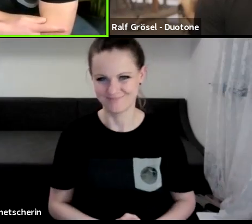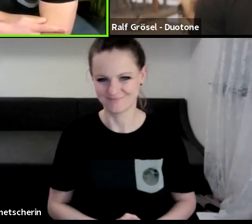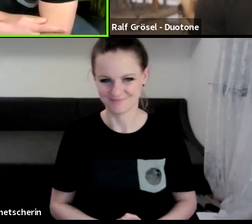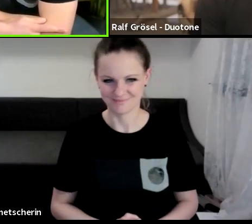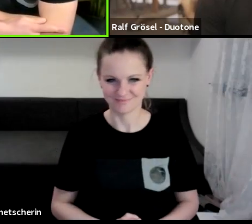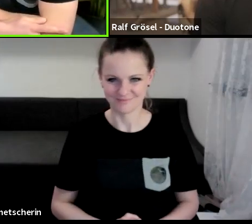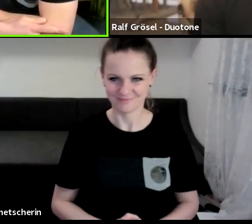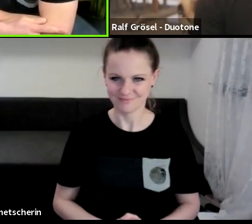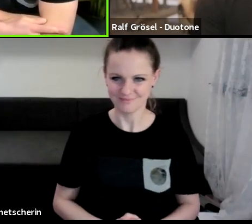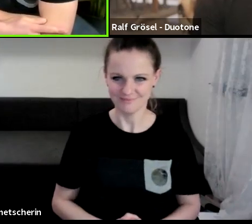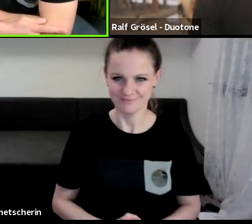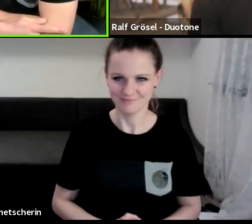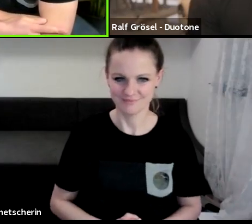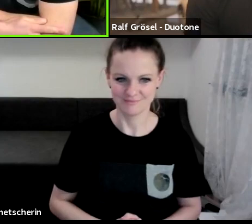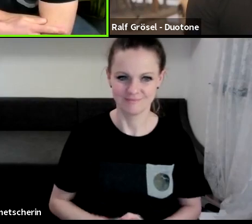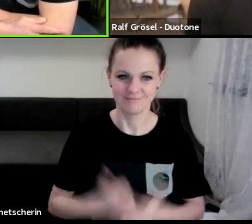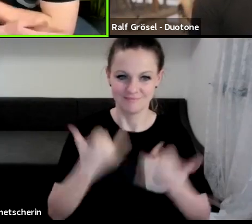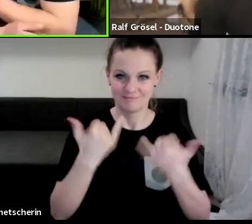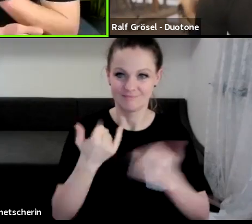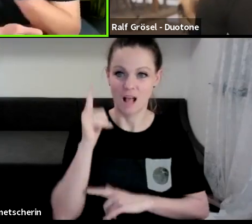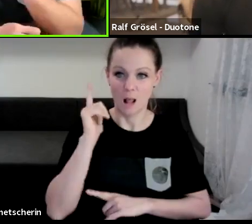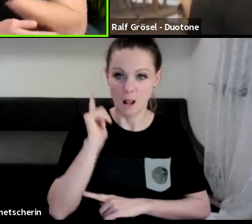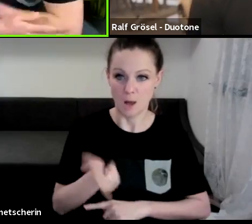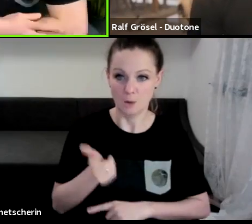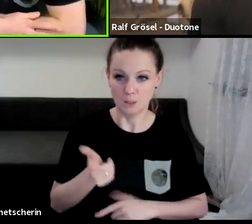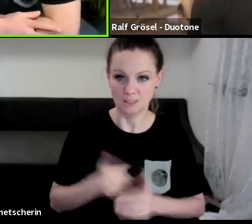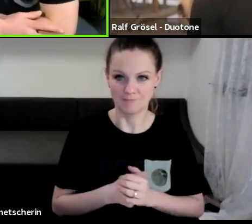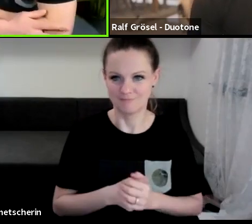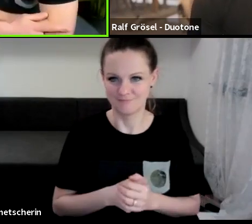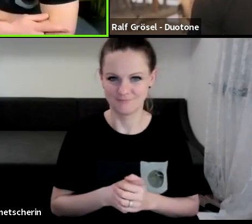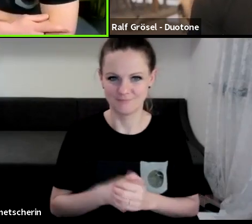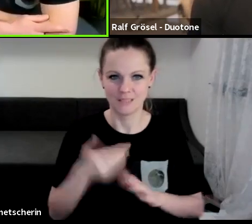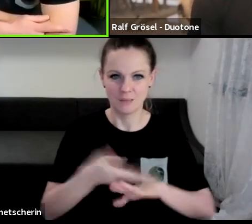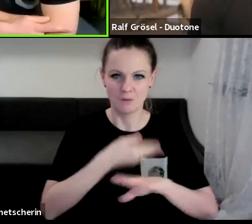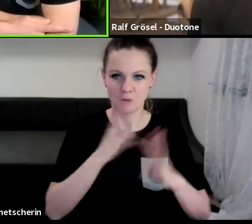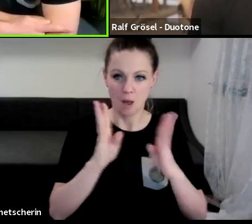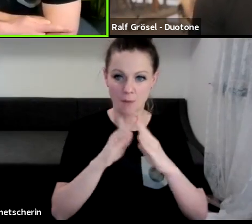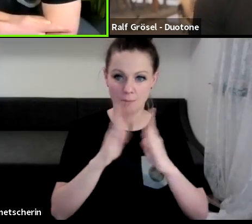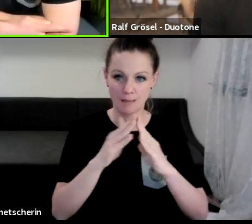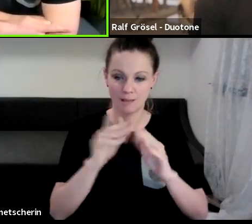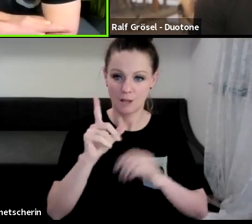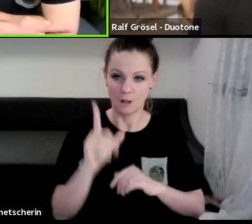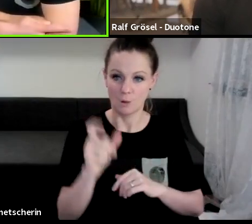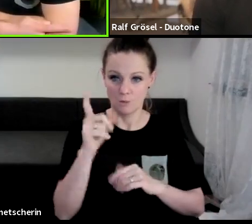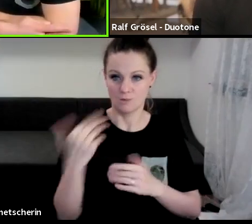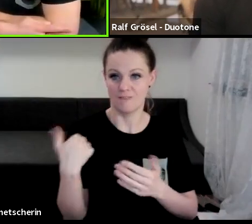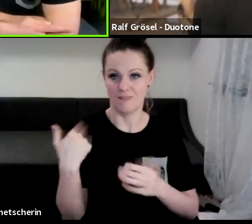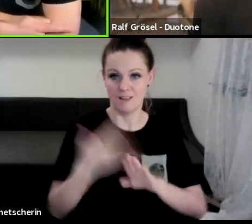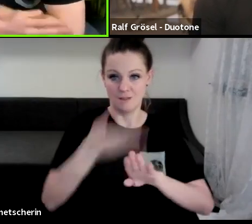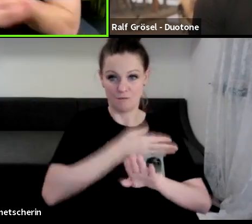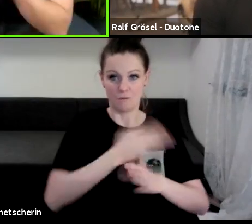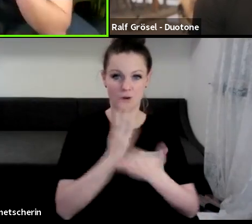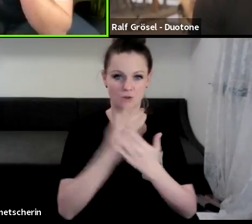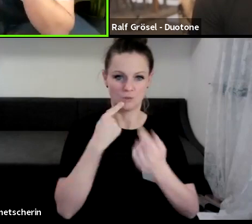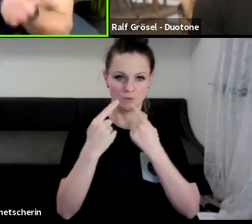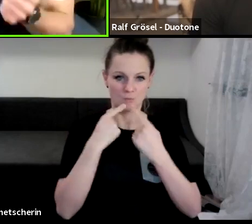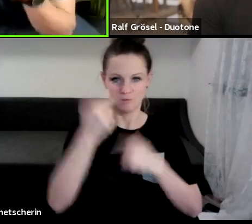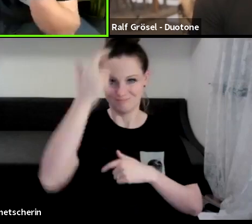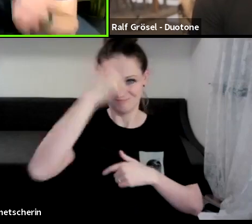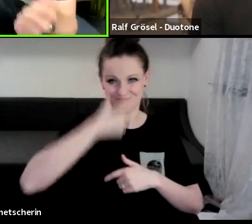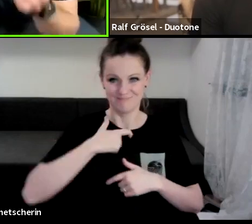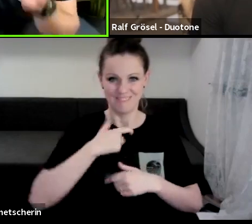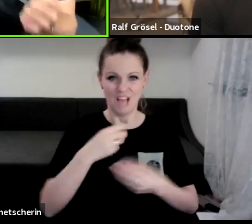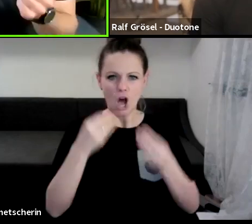Ralf, wir legen los. Bevor das Meeting losgegangen ist, haben wir noch mit einem anderen geredet und der hat gesagt, du schaust aus wie der